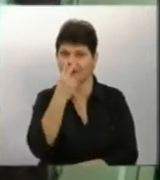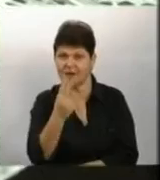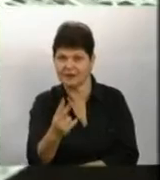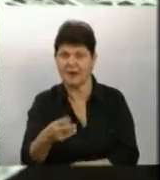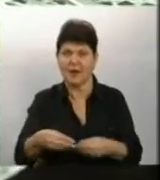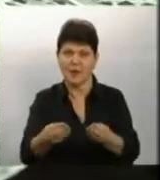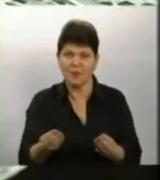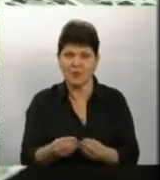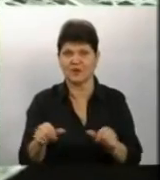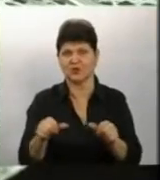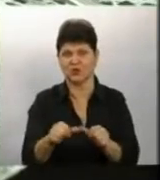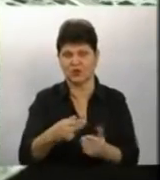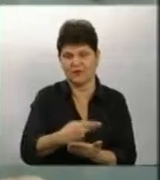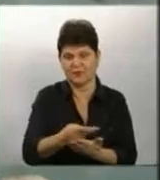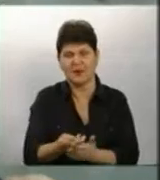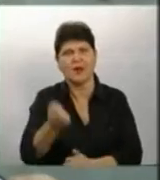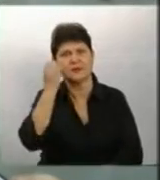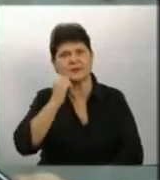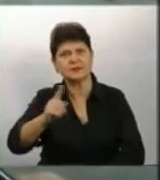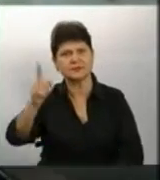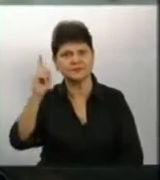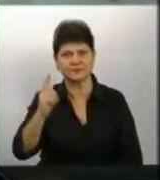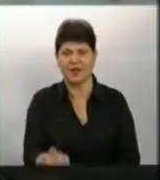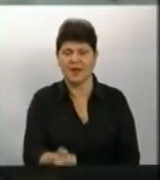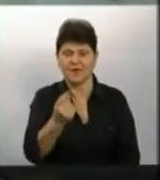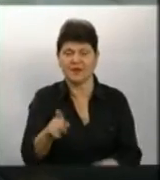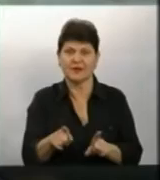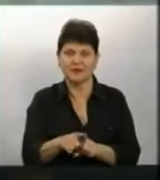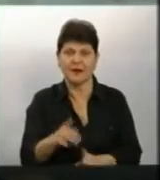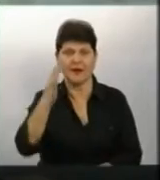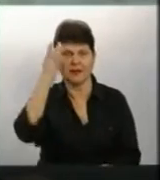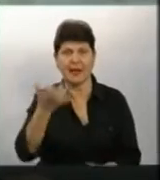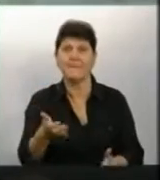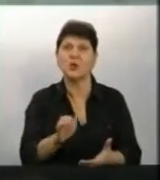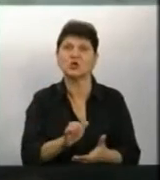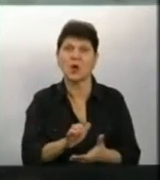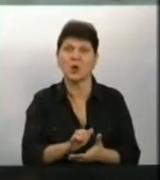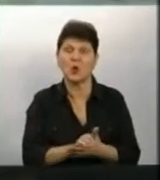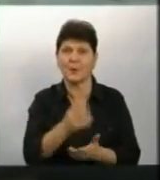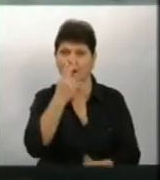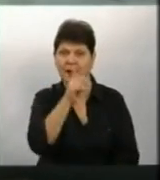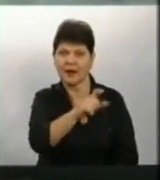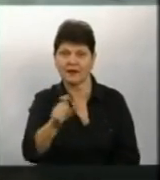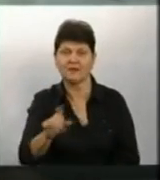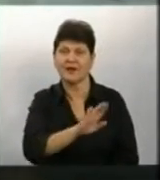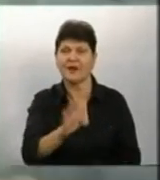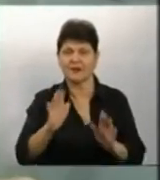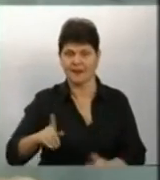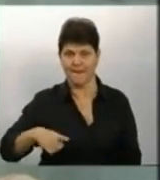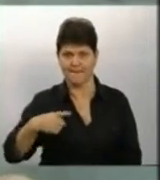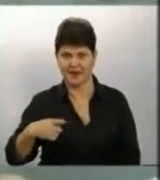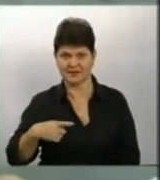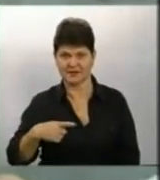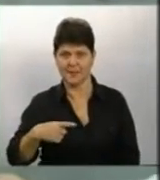посуд та столові прибори різних часів Виникла така ідея познайомити глядачів не тільки з майстрами